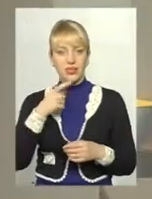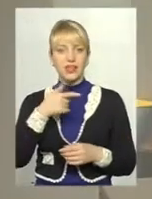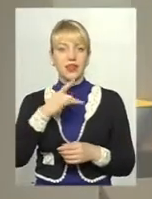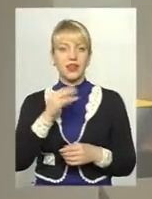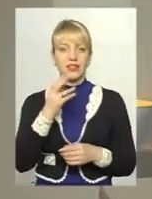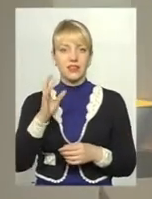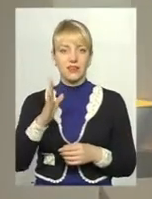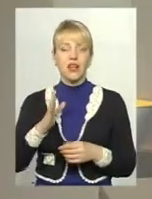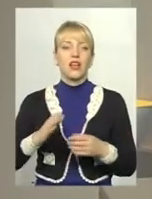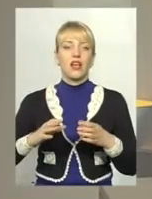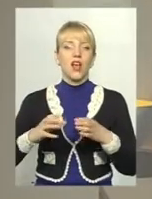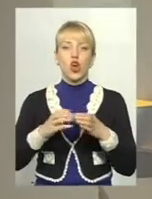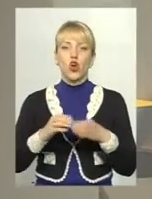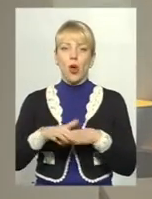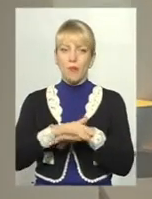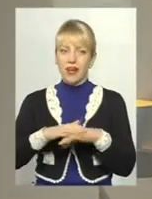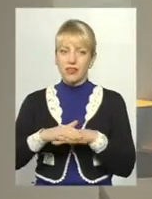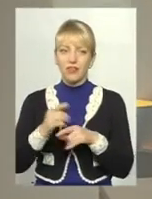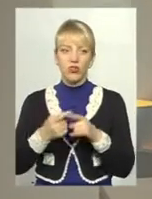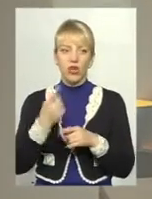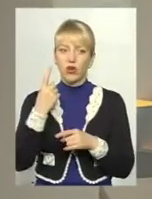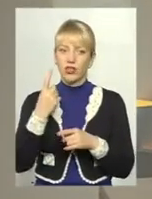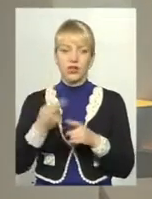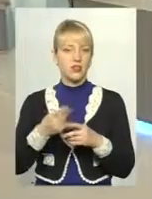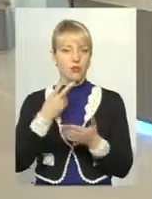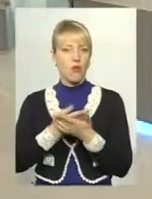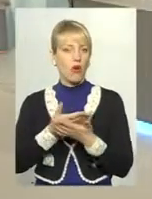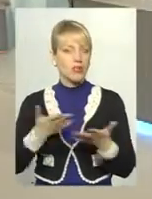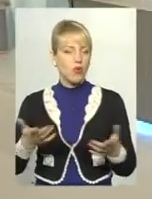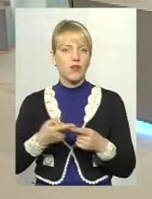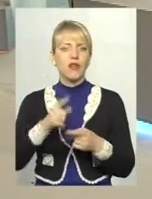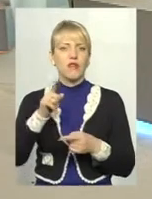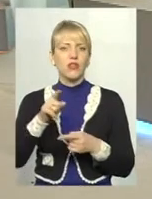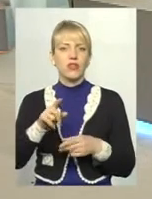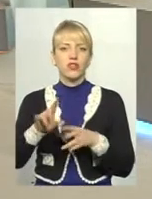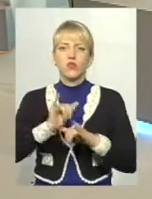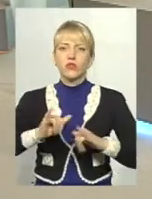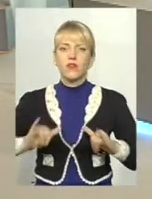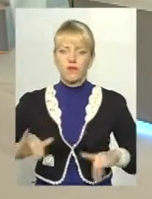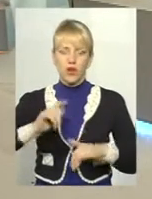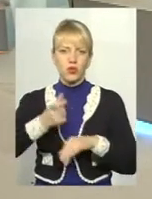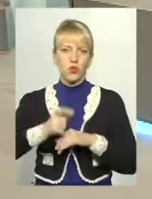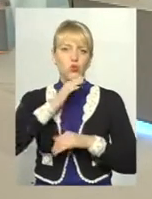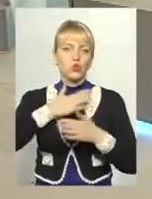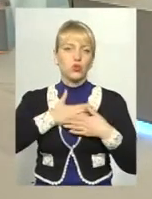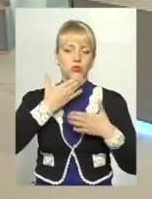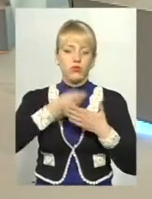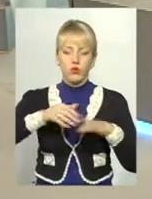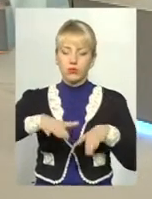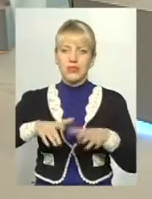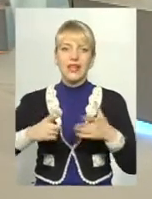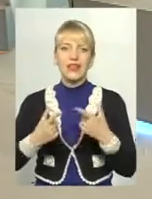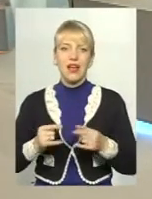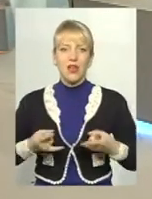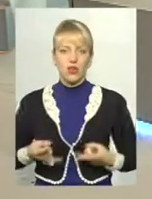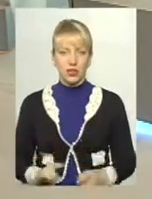це вона, ну, так... Одна з показових. Одна показових, дуже розвивають, і вони дуже люблять місце, де вони виросли, де